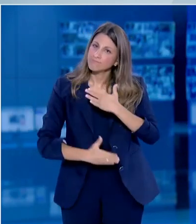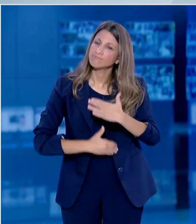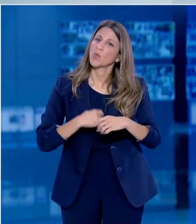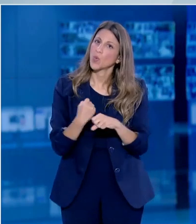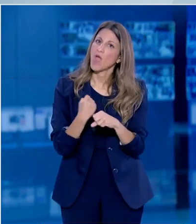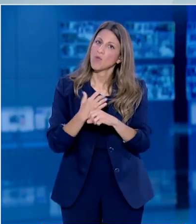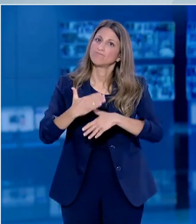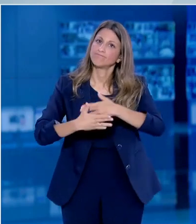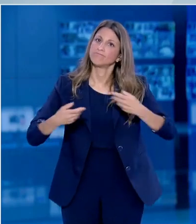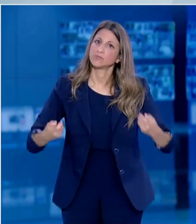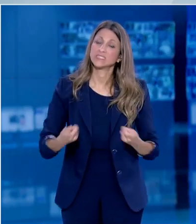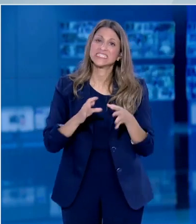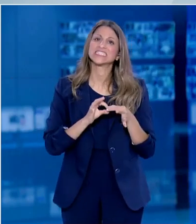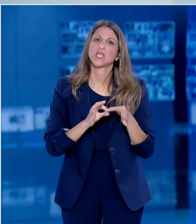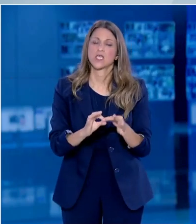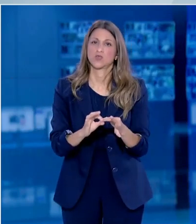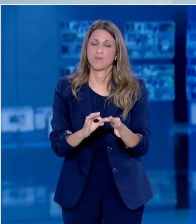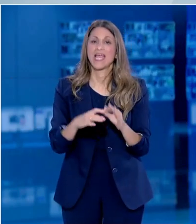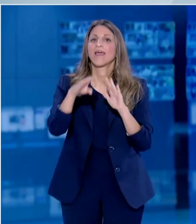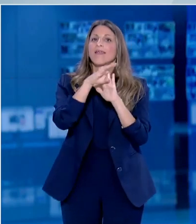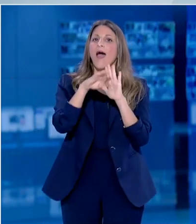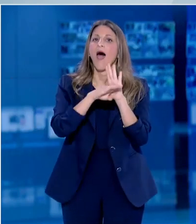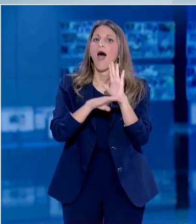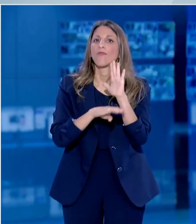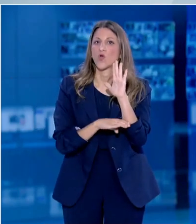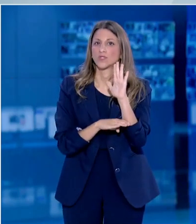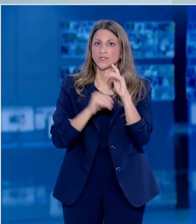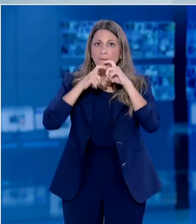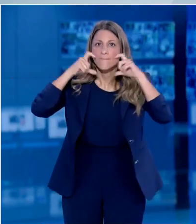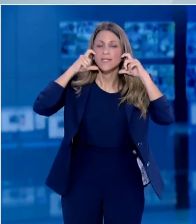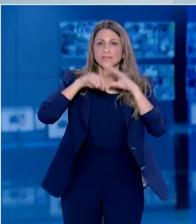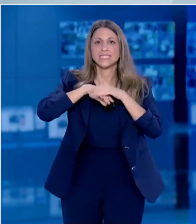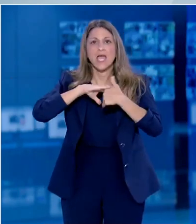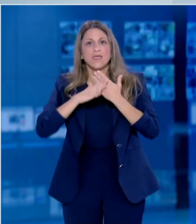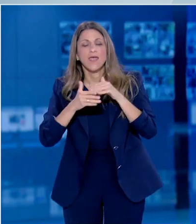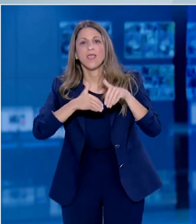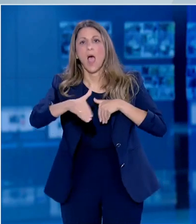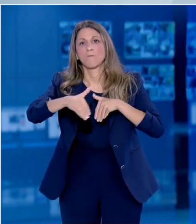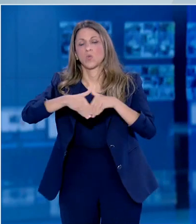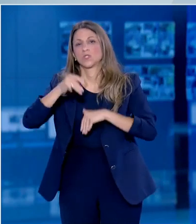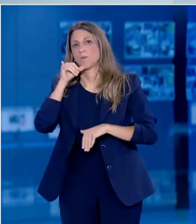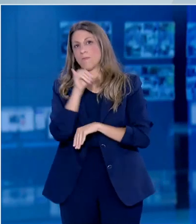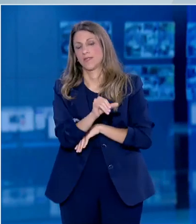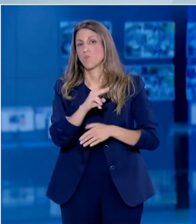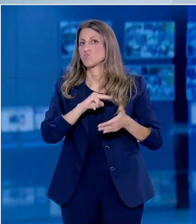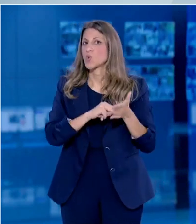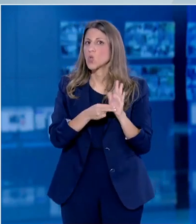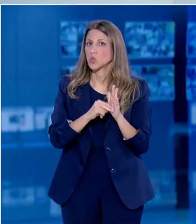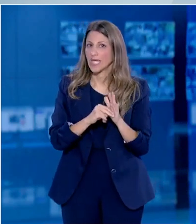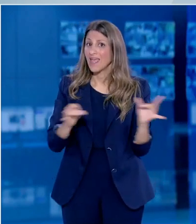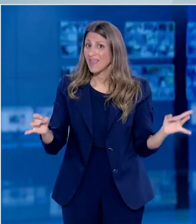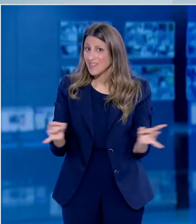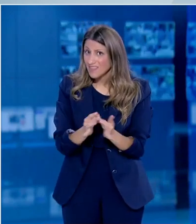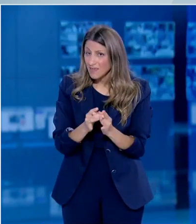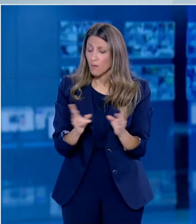στήχημα ευθύνης. Συνεχίζουμε να τηρούμε τους κανόνες. Δεν πρέπει για κανέναν λόγο να χαλαρώσουμε. Γιατί έτσι